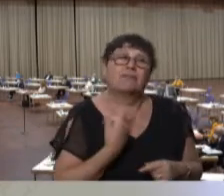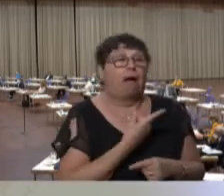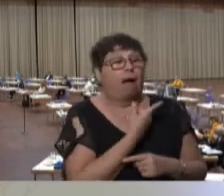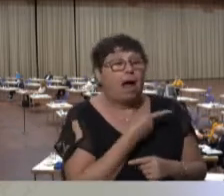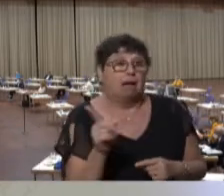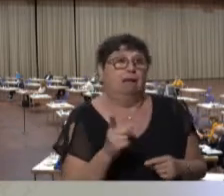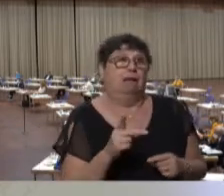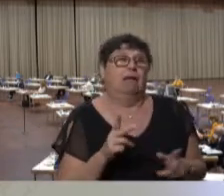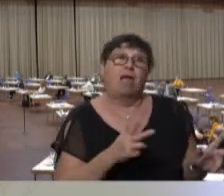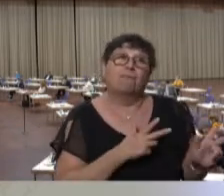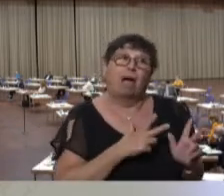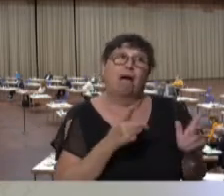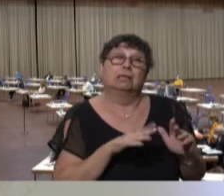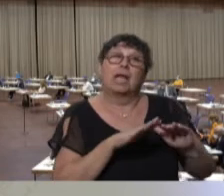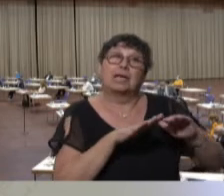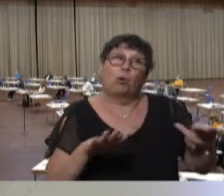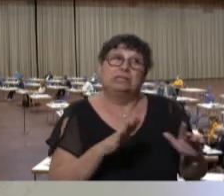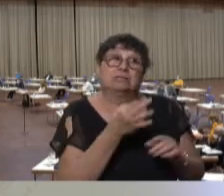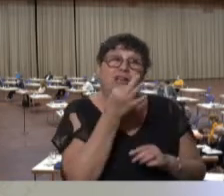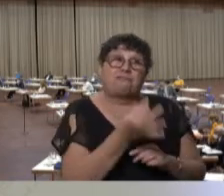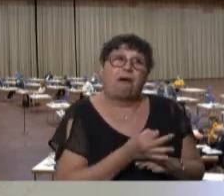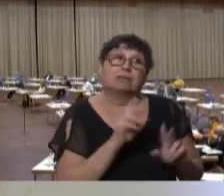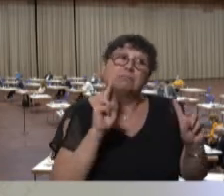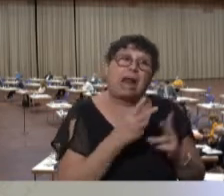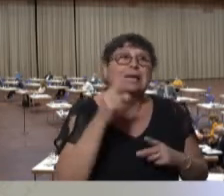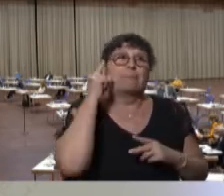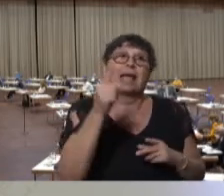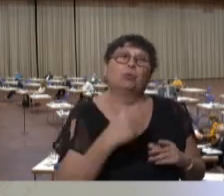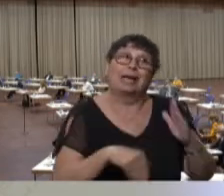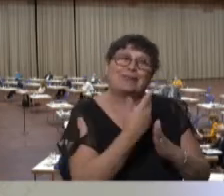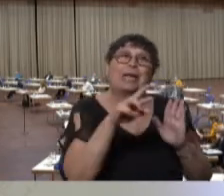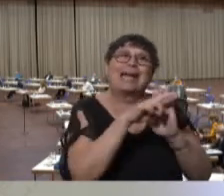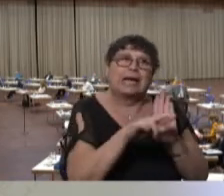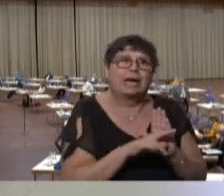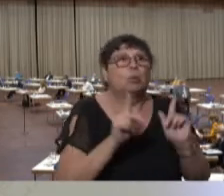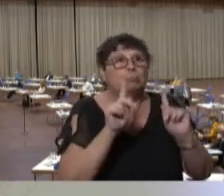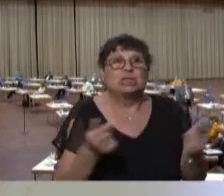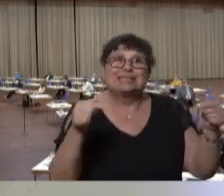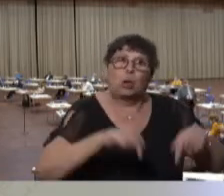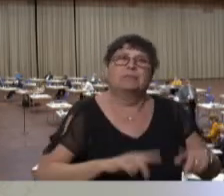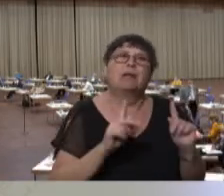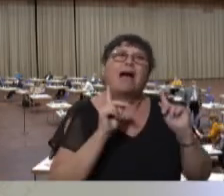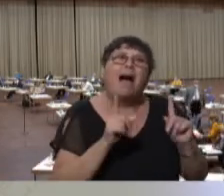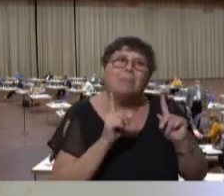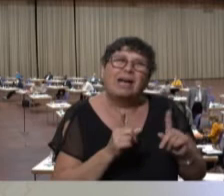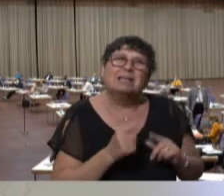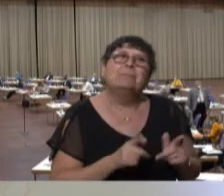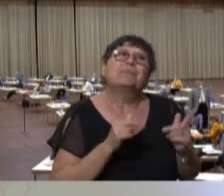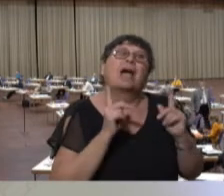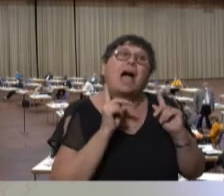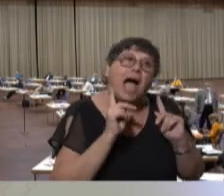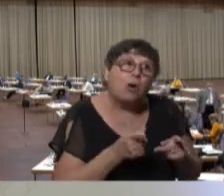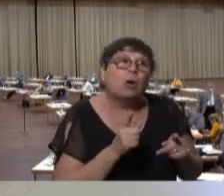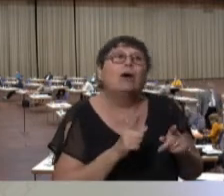waren uns in der grundsätzlichen Frage einig, dass eine Neuregelung unumgänglich ist. Letzten Endes wurden damit ja